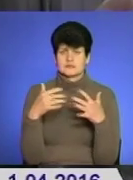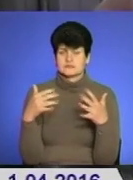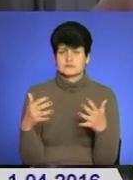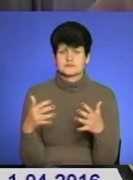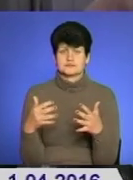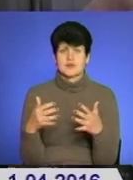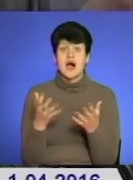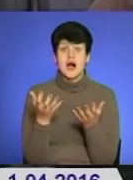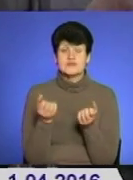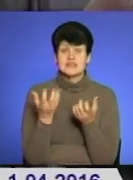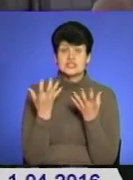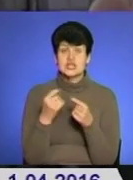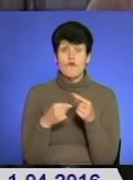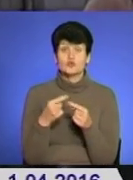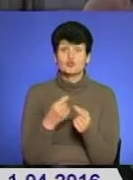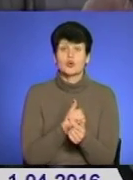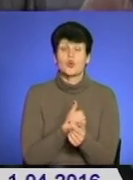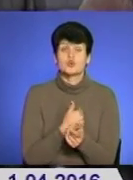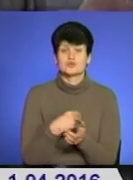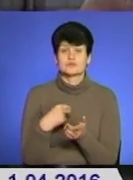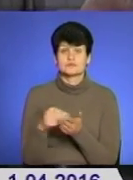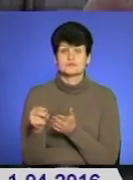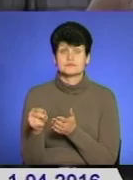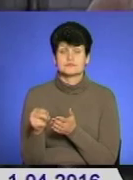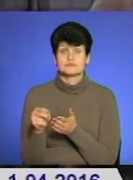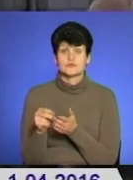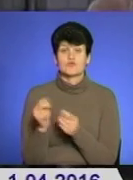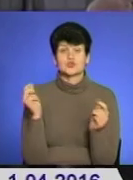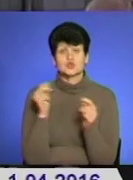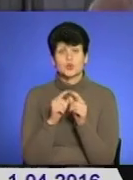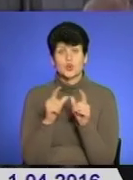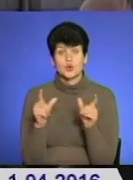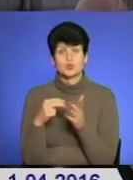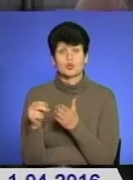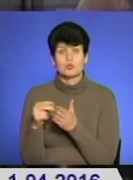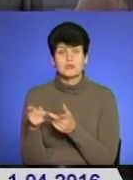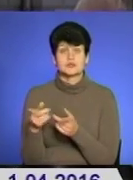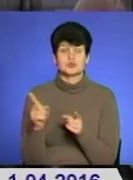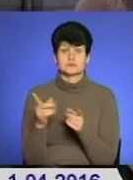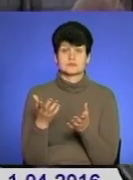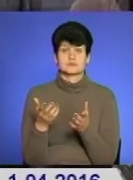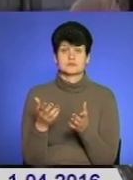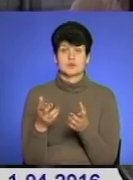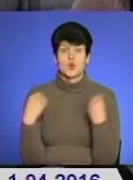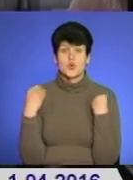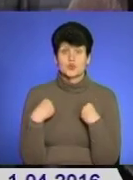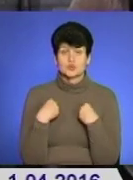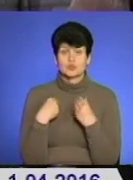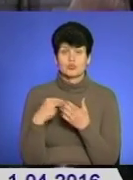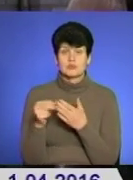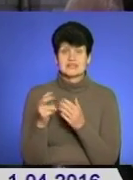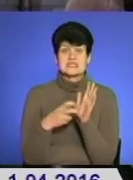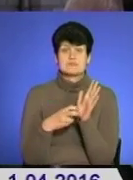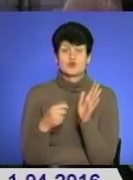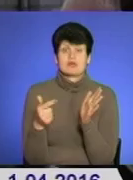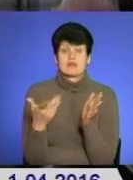А взяти ще внуки, якщо хочуть, до школи купити їм ще щось. Куртку купити на внука, треба